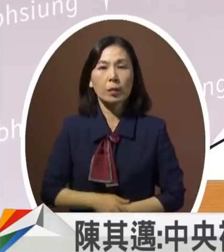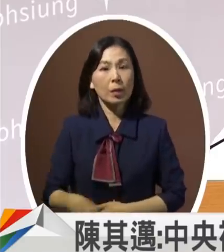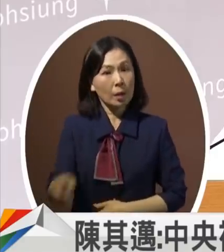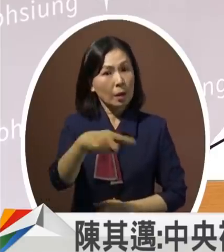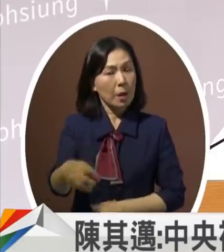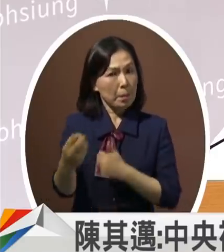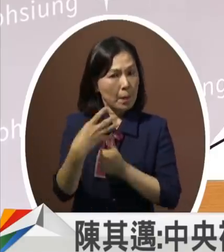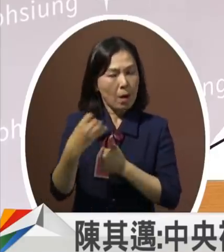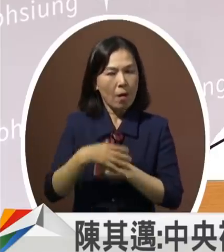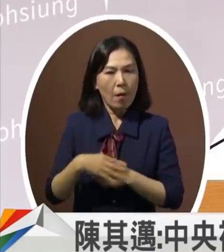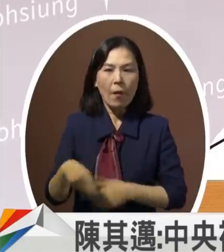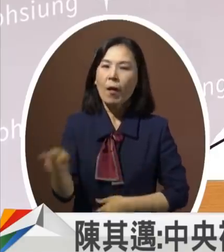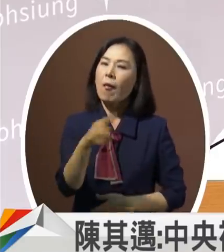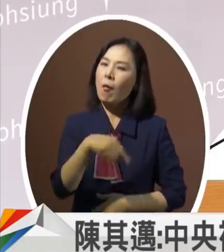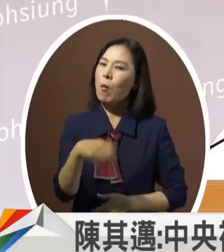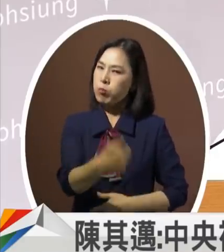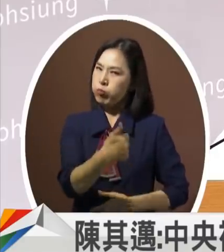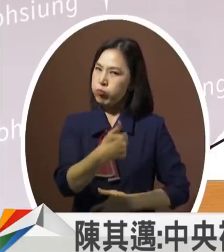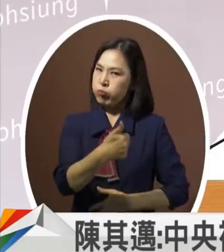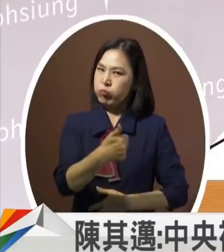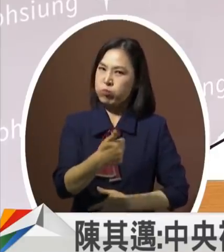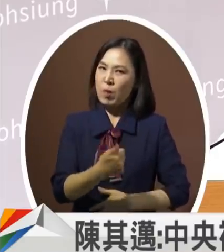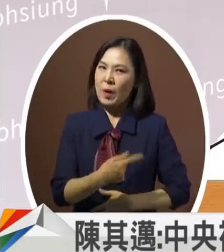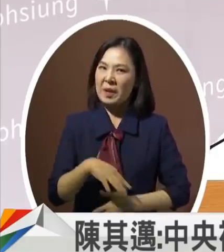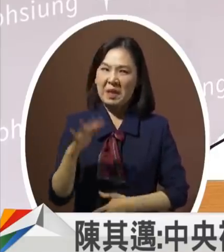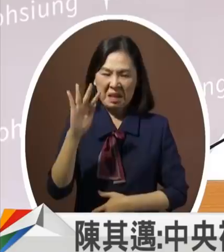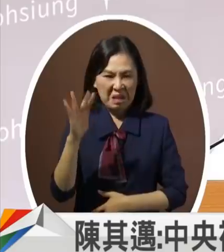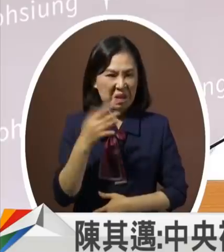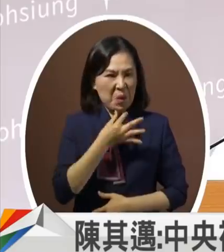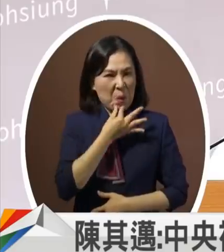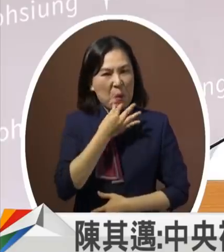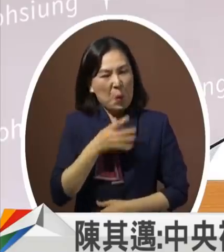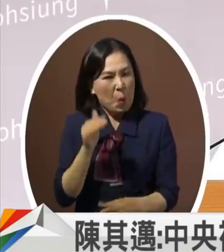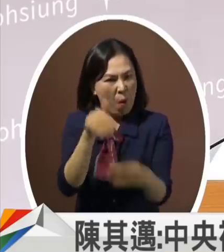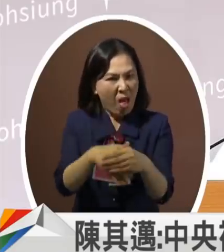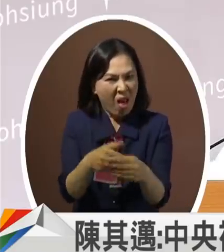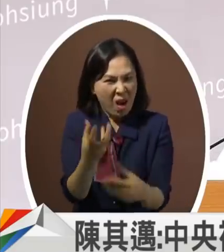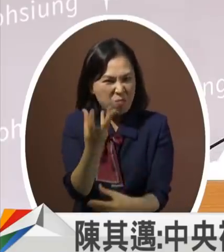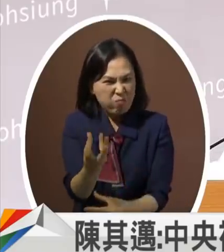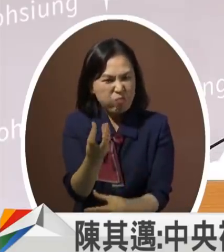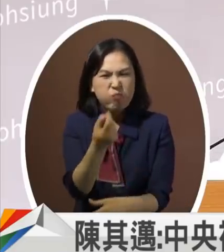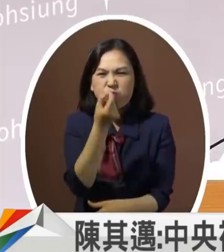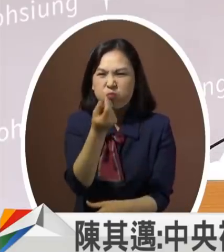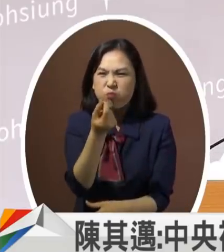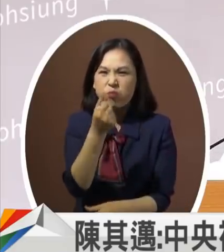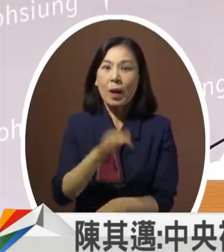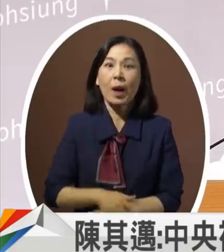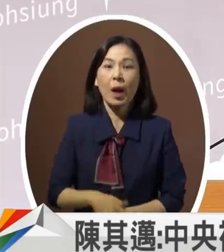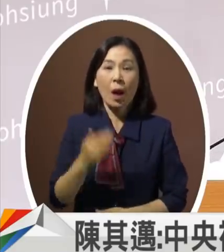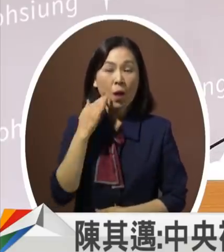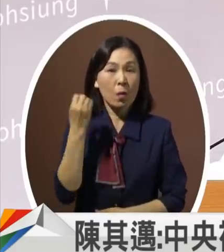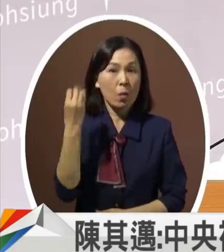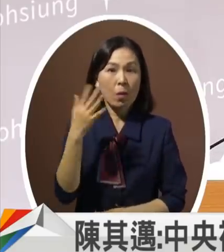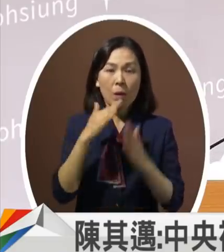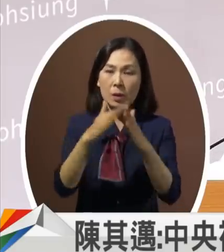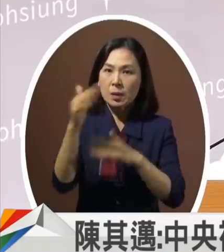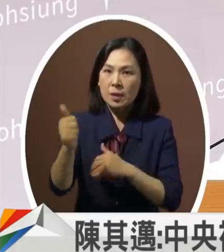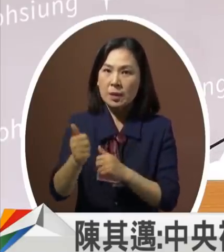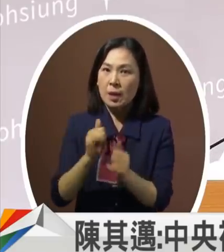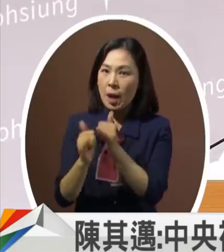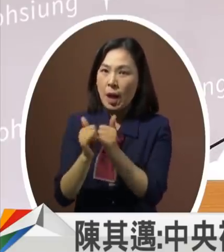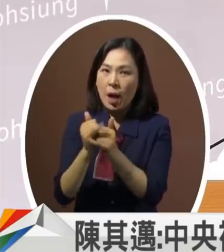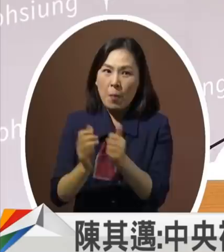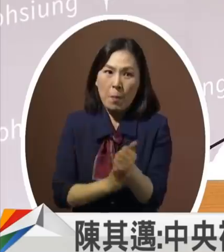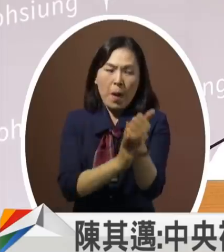你的选情大家看好但是投票率可能会很低新市长背后假如没有足够的民意基础